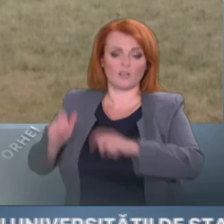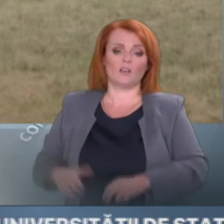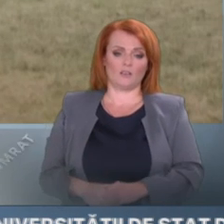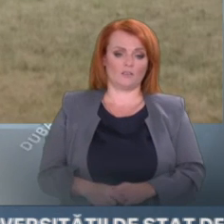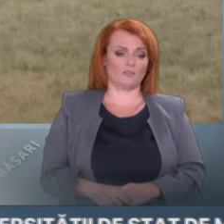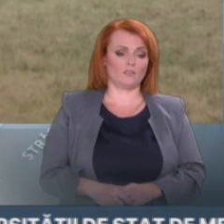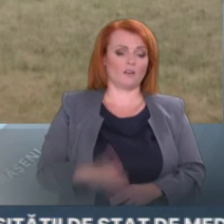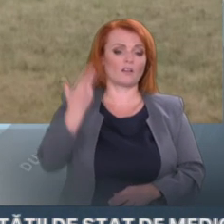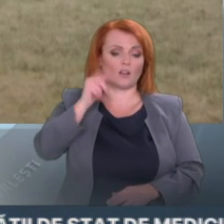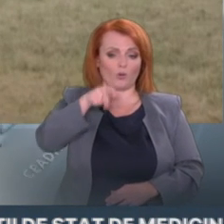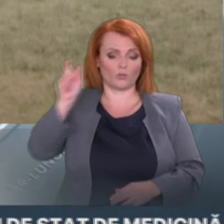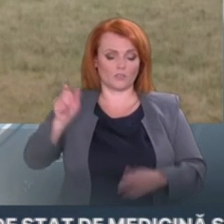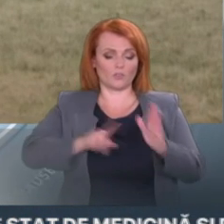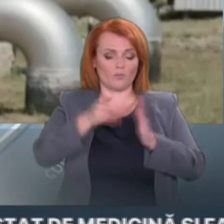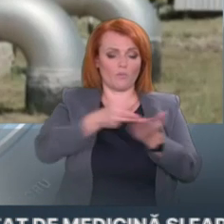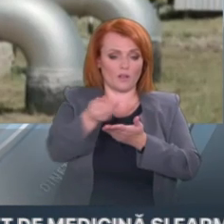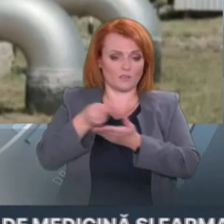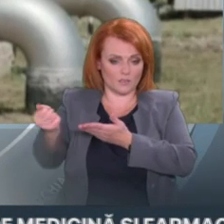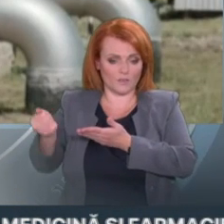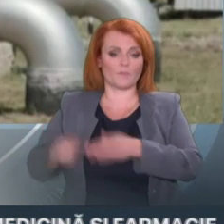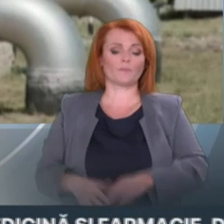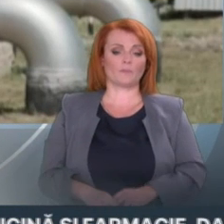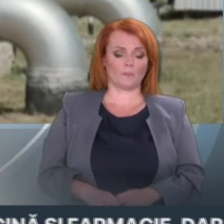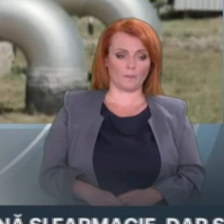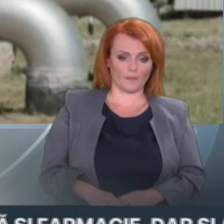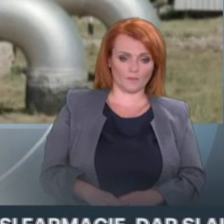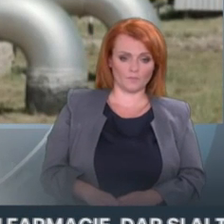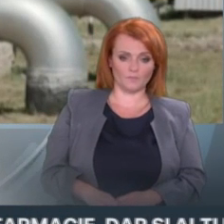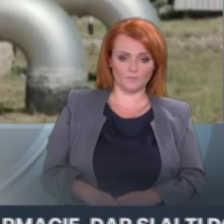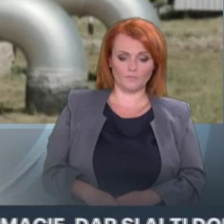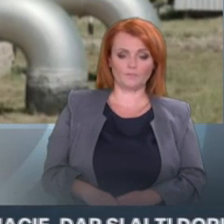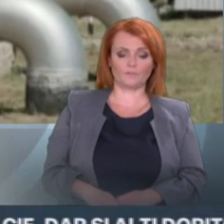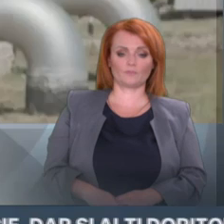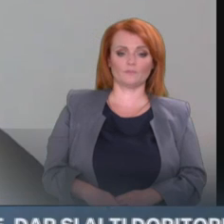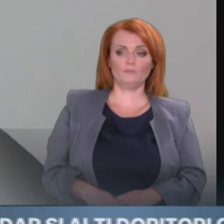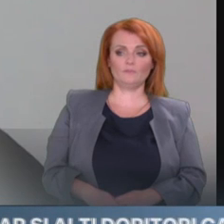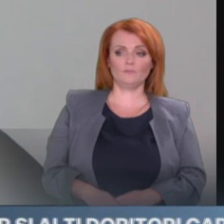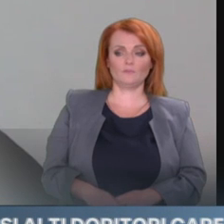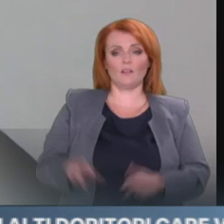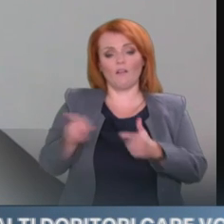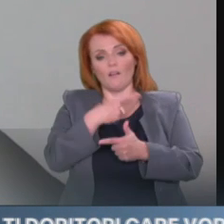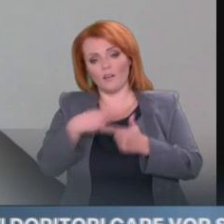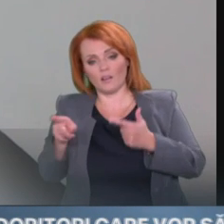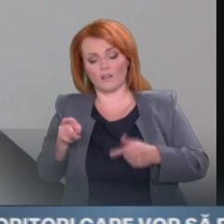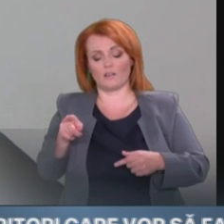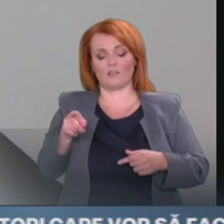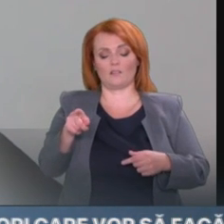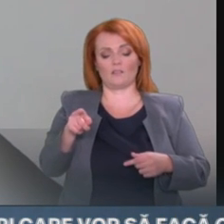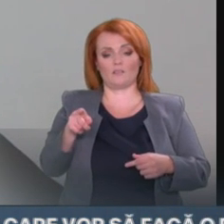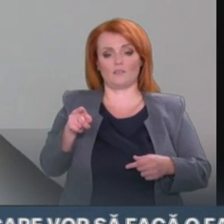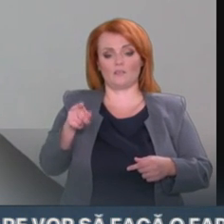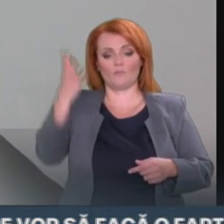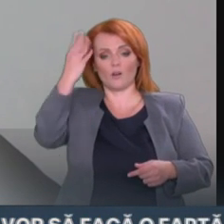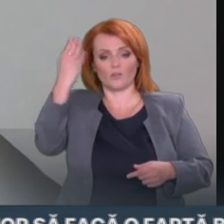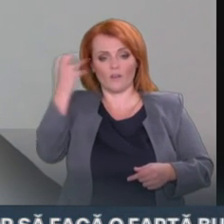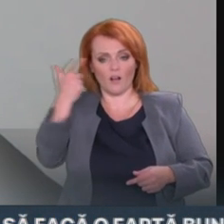gazele naturale, deci postul gazele naturale pe care le oferă populația sau agenților economice. Ori, Moldova intră, iarăși,